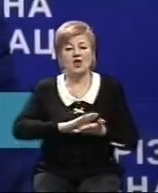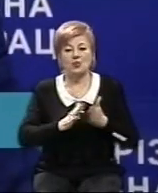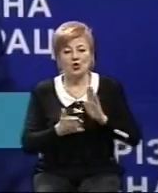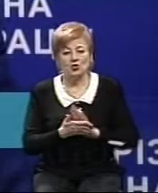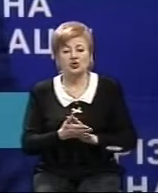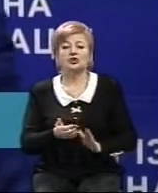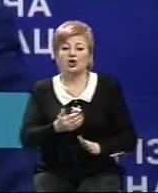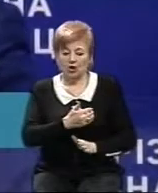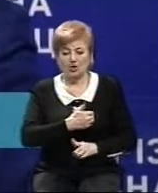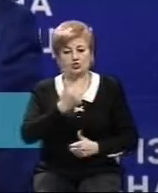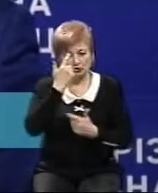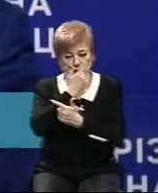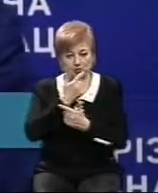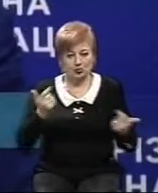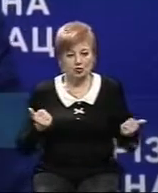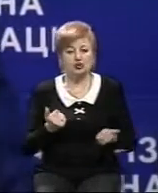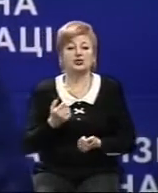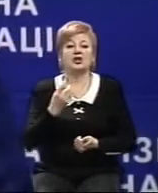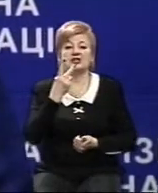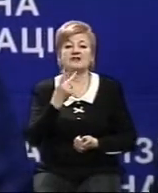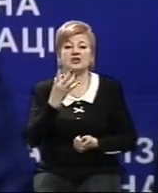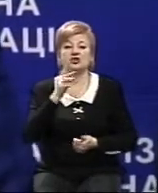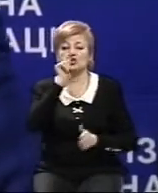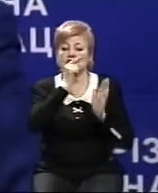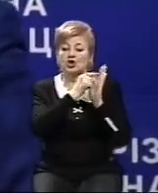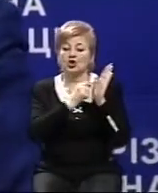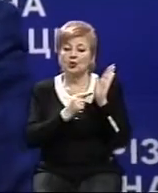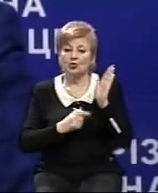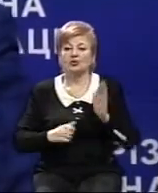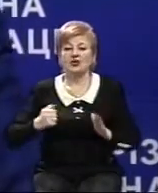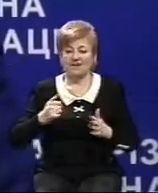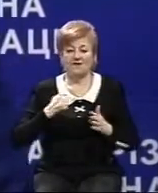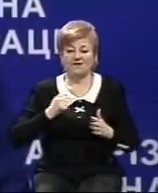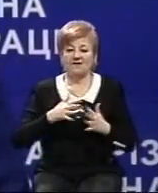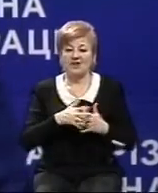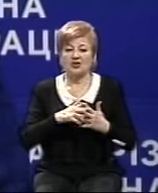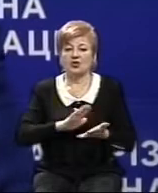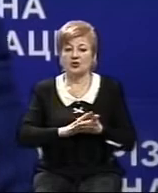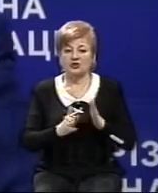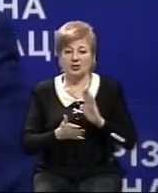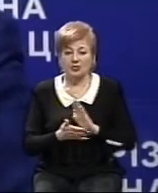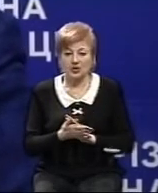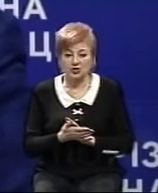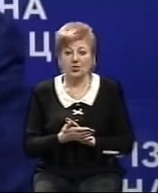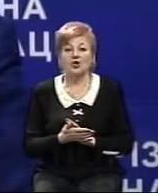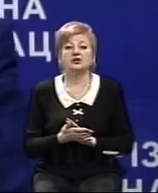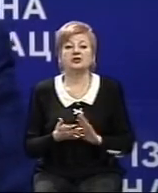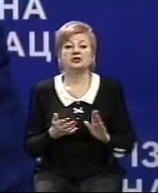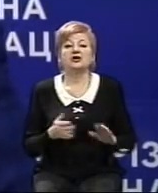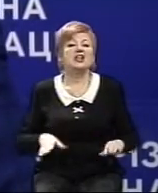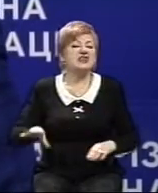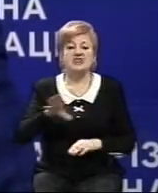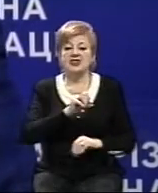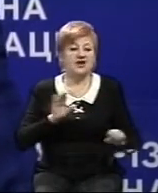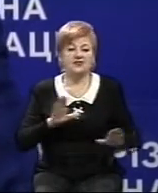Хочу зазначити, що з 24 пунктів закону про військовий стан, як вже казав наш президент Петро Володимир Порошенко, не всі